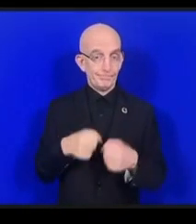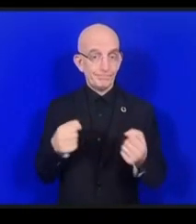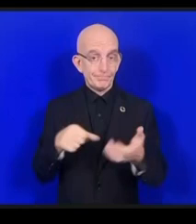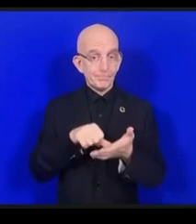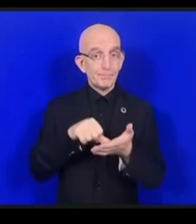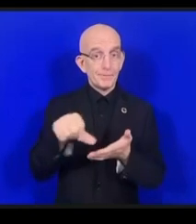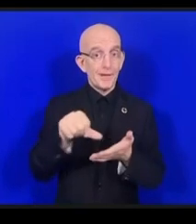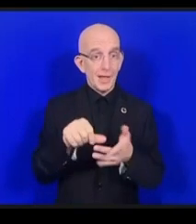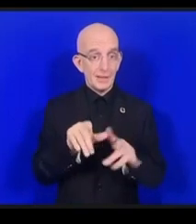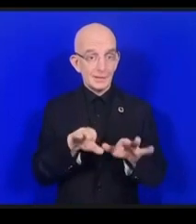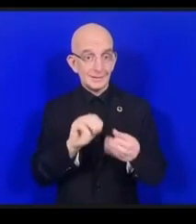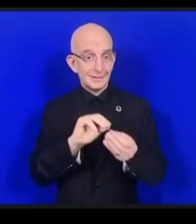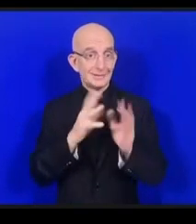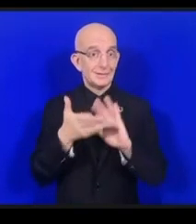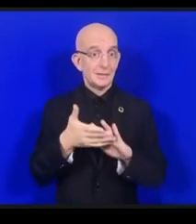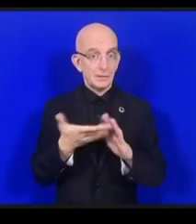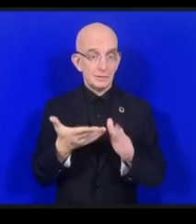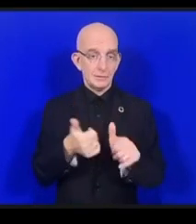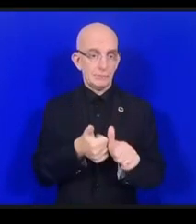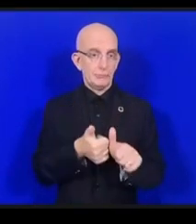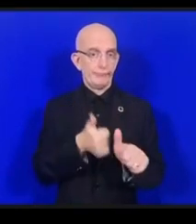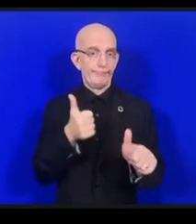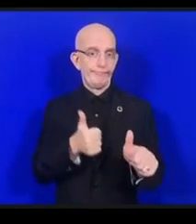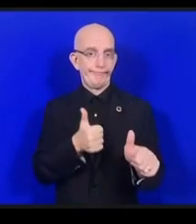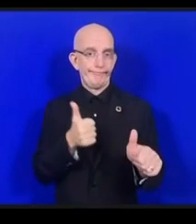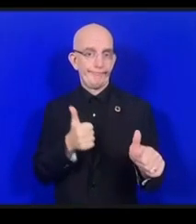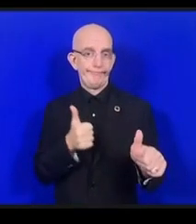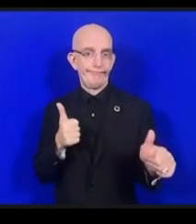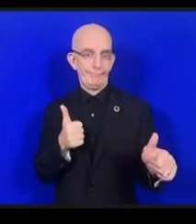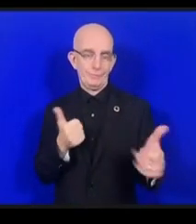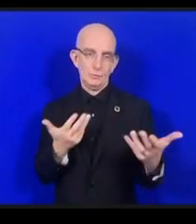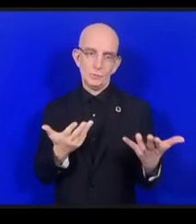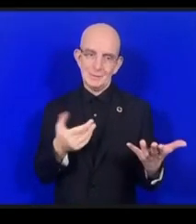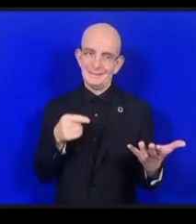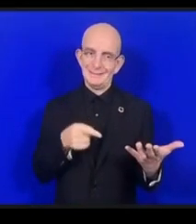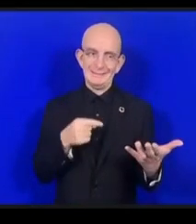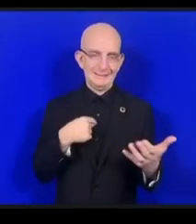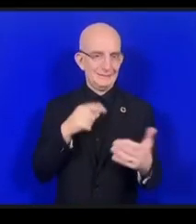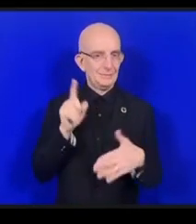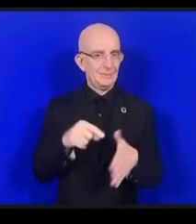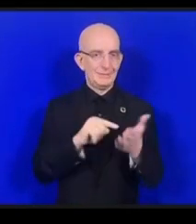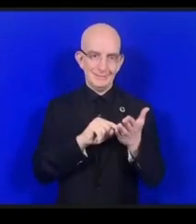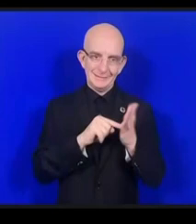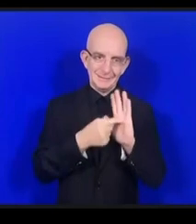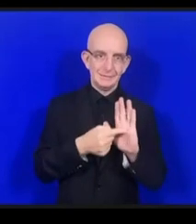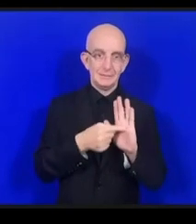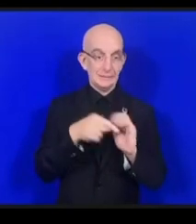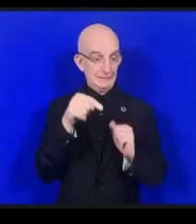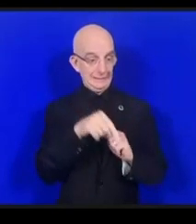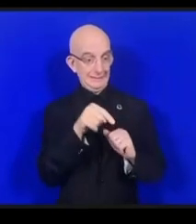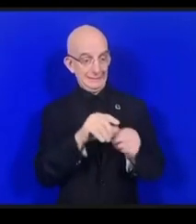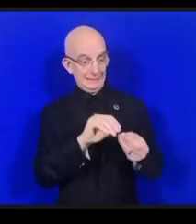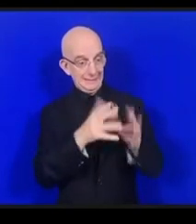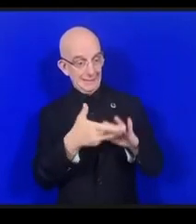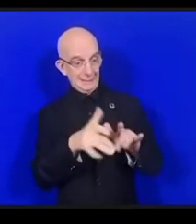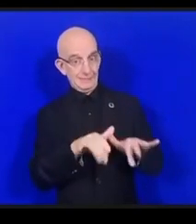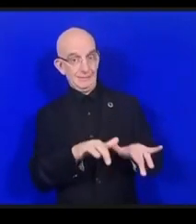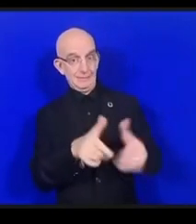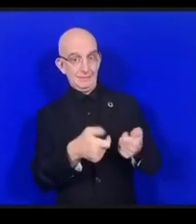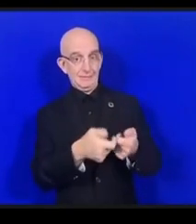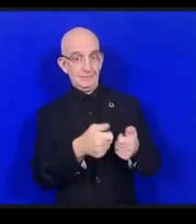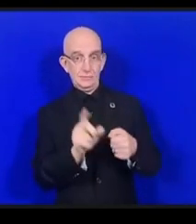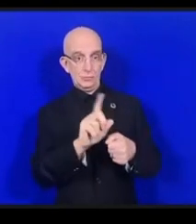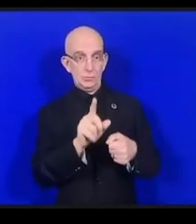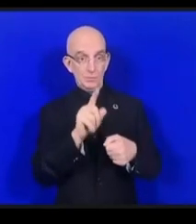et c'est un point important que je veux mentionner ici les jeunes sont très actifs lorsqu'il s